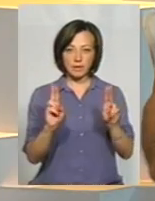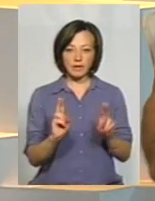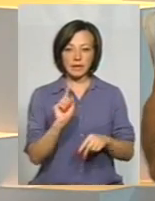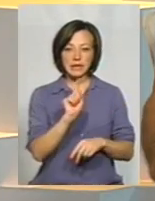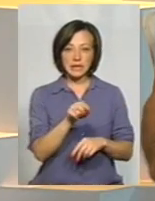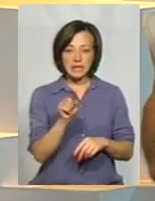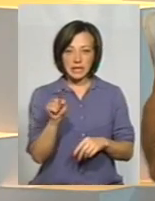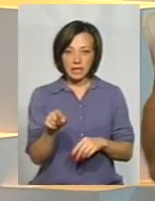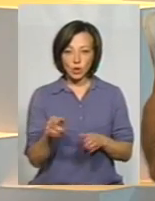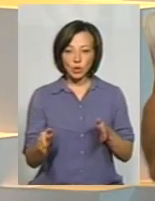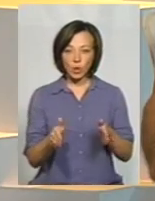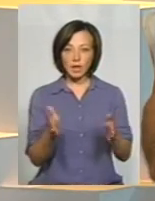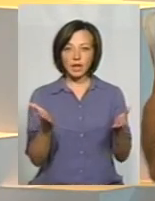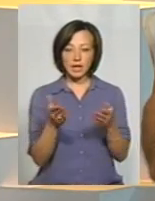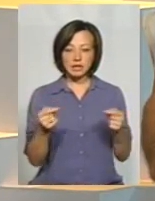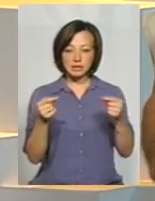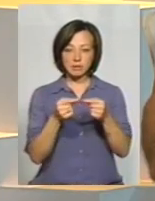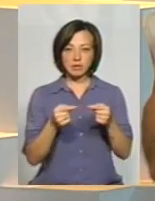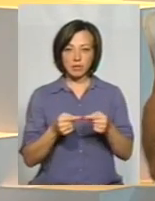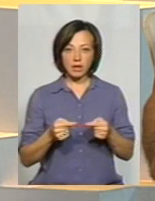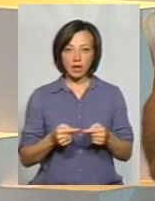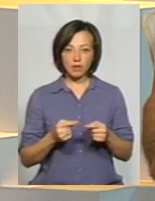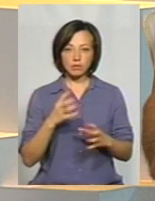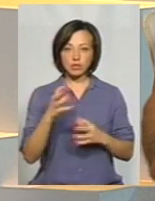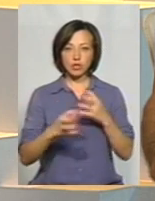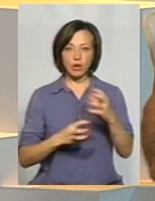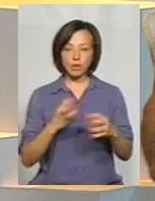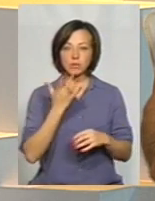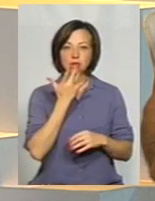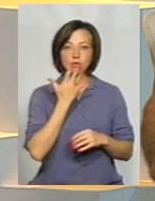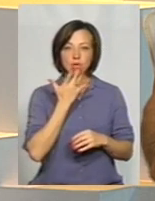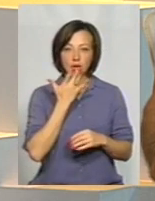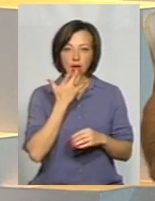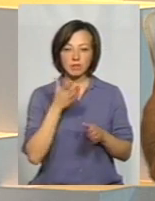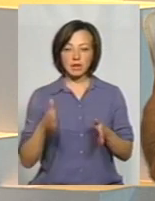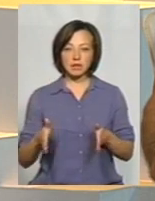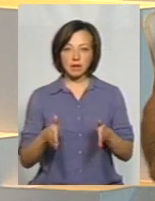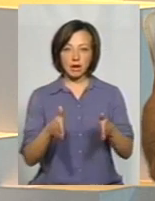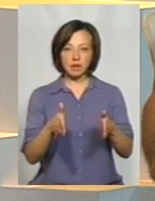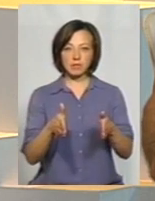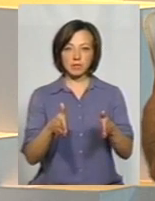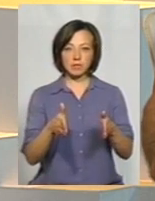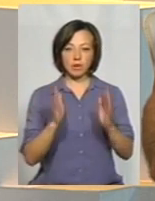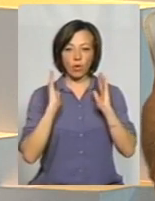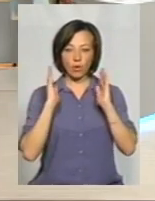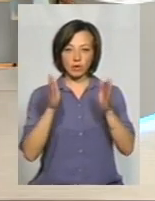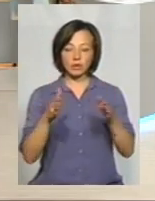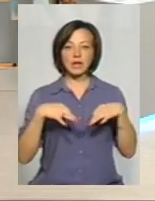тих доріг, які співпадають з міжнародними та національними транспортними коридорами.